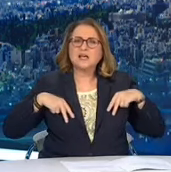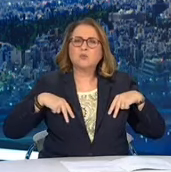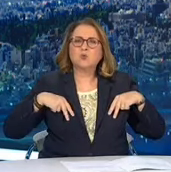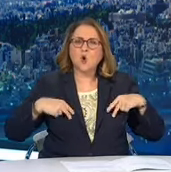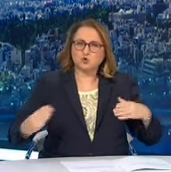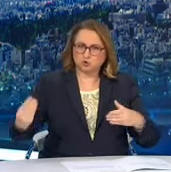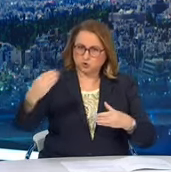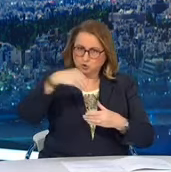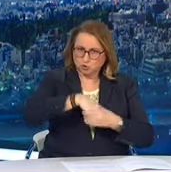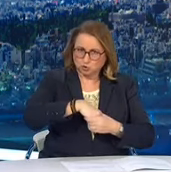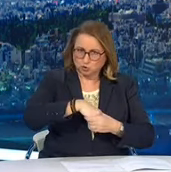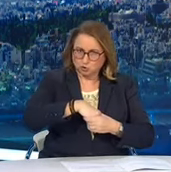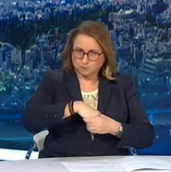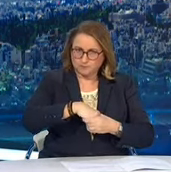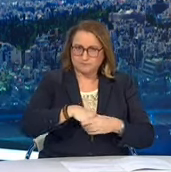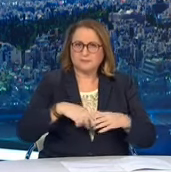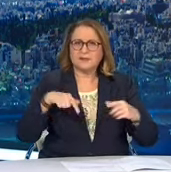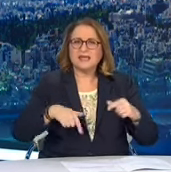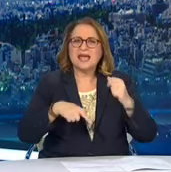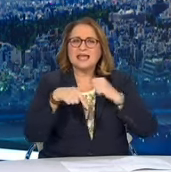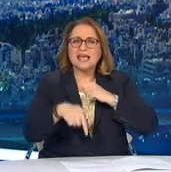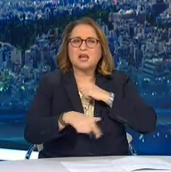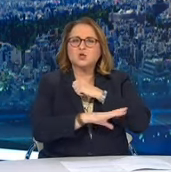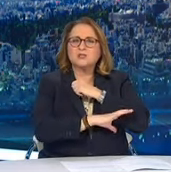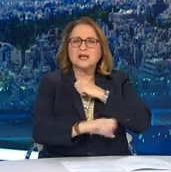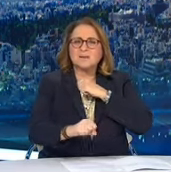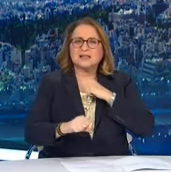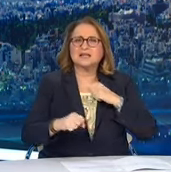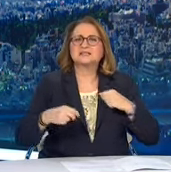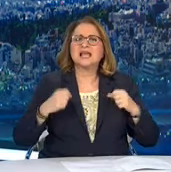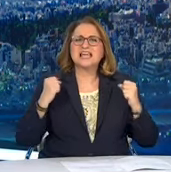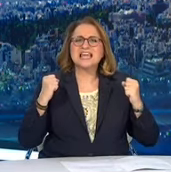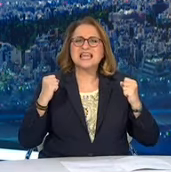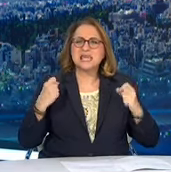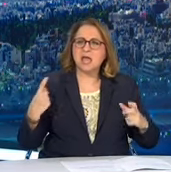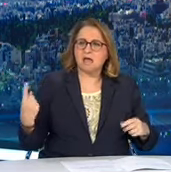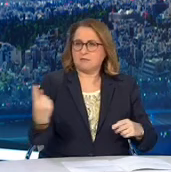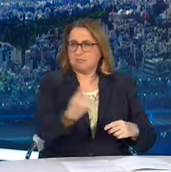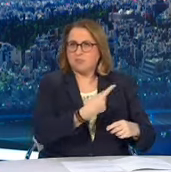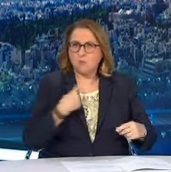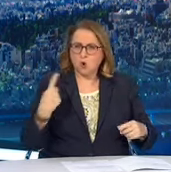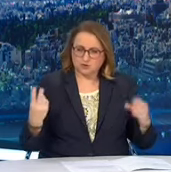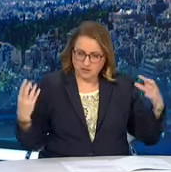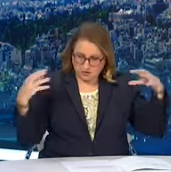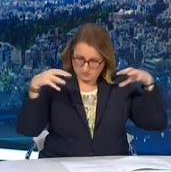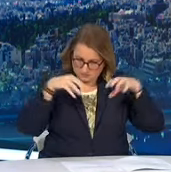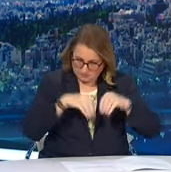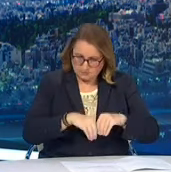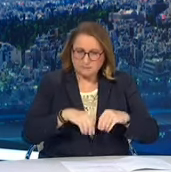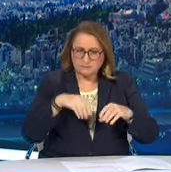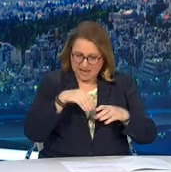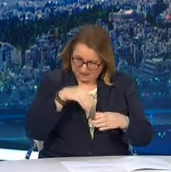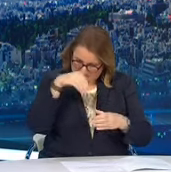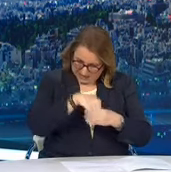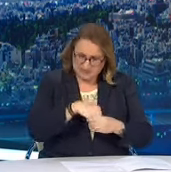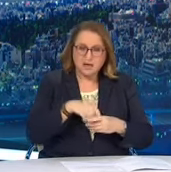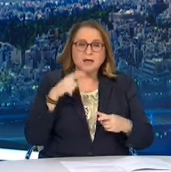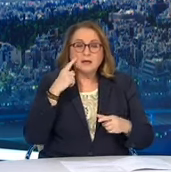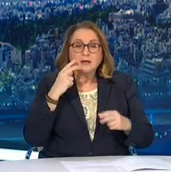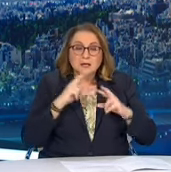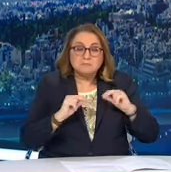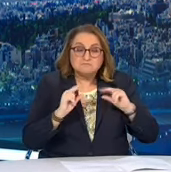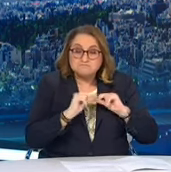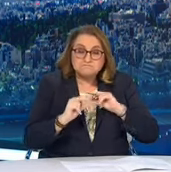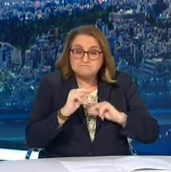παρουσία του Γενικού Γραμματέα Δημόσιας Υγείας και συζητούμε για κάθε περιοχή τον αριθμό